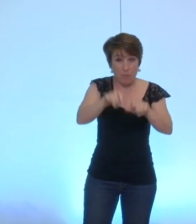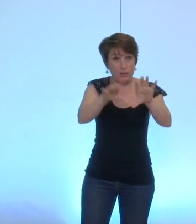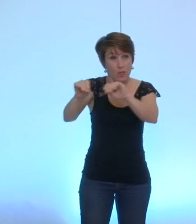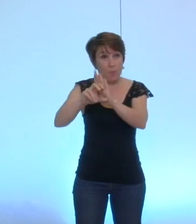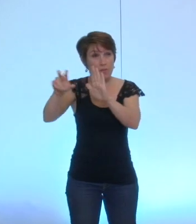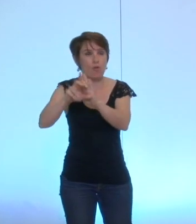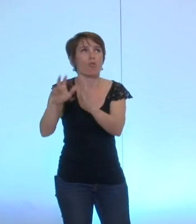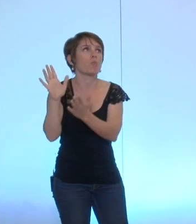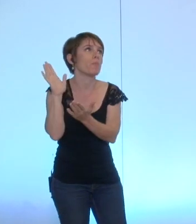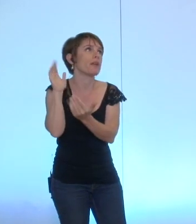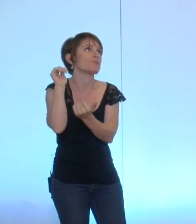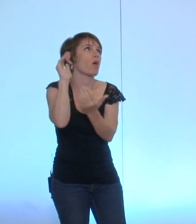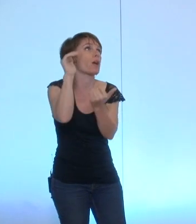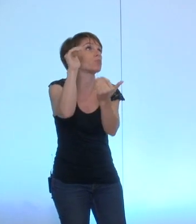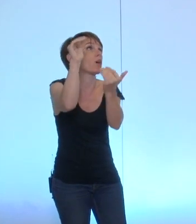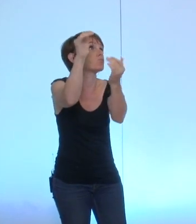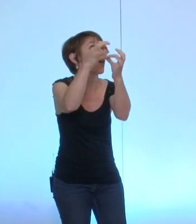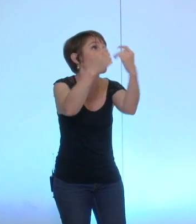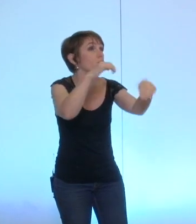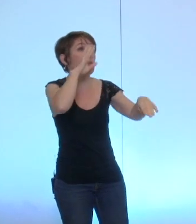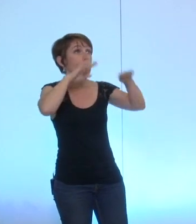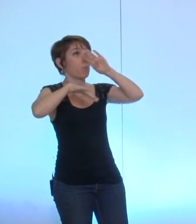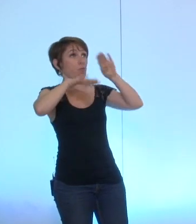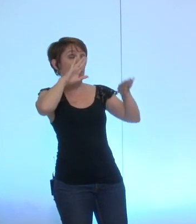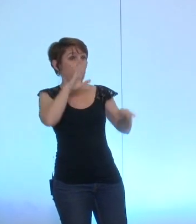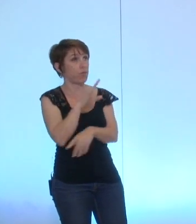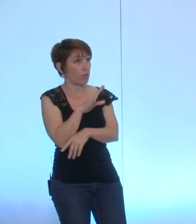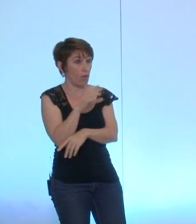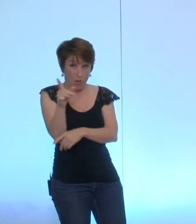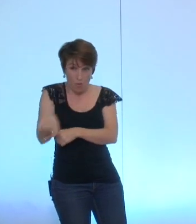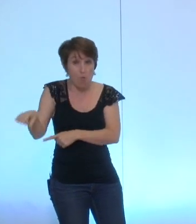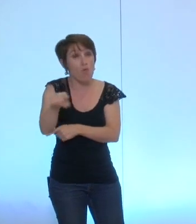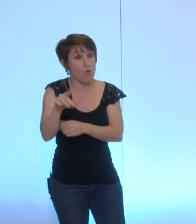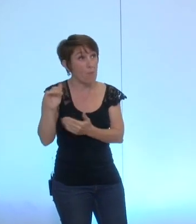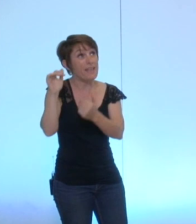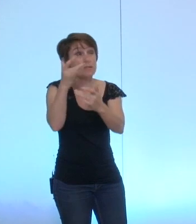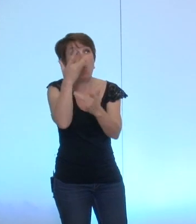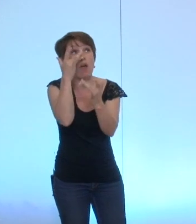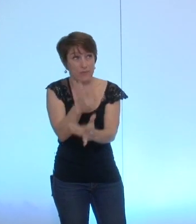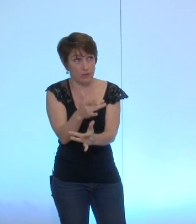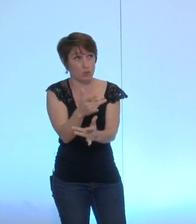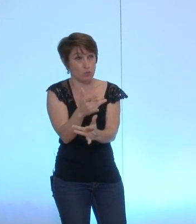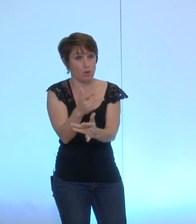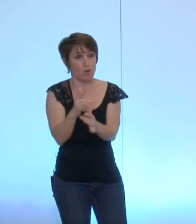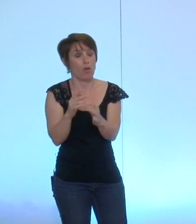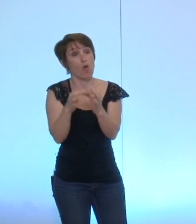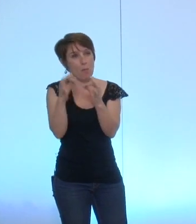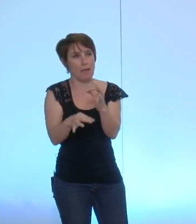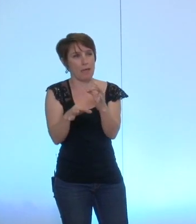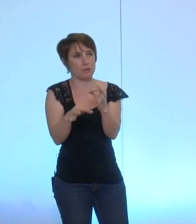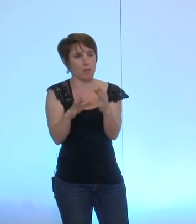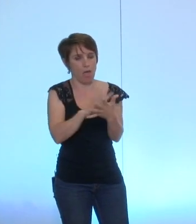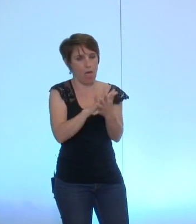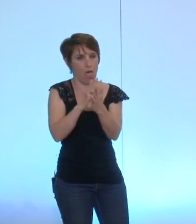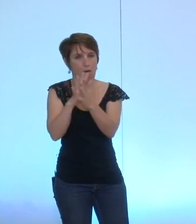au sein de la population parce que ce sont ces espoirs déçus qui nourrissent le populisme et qui font